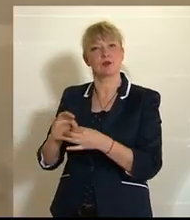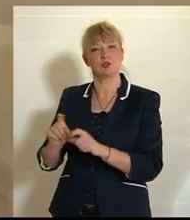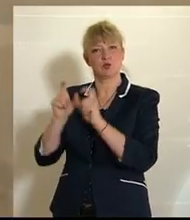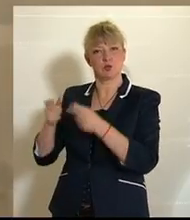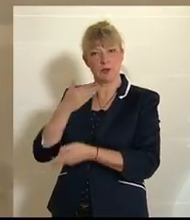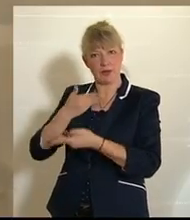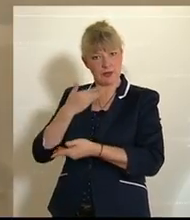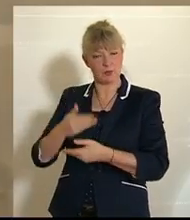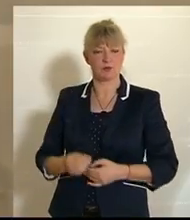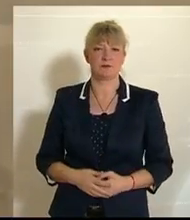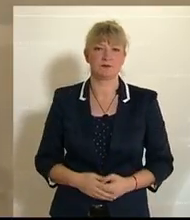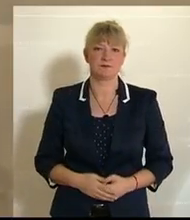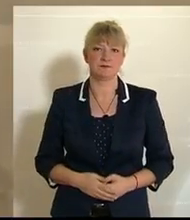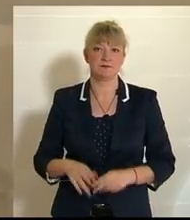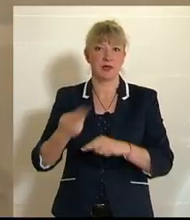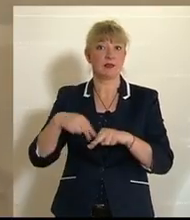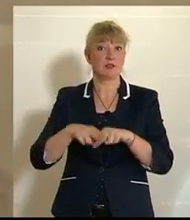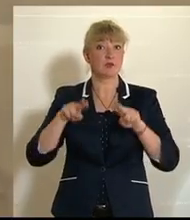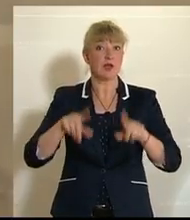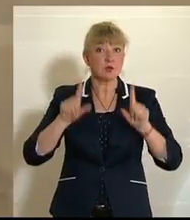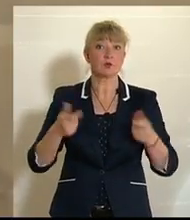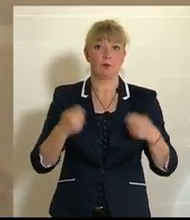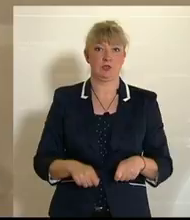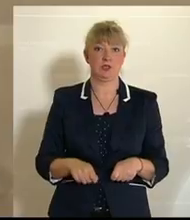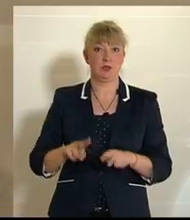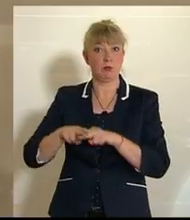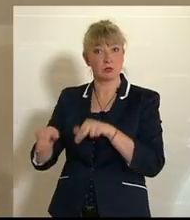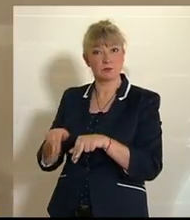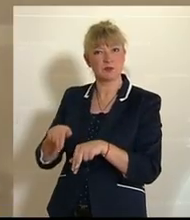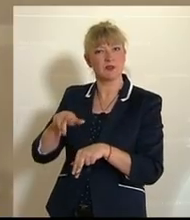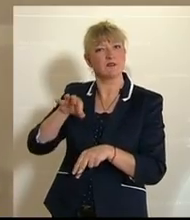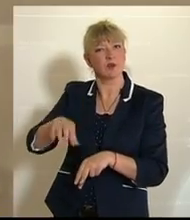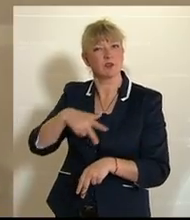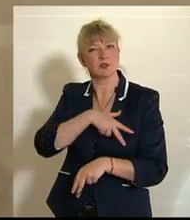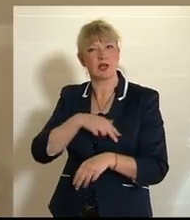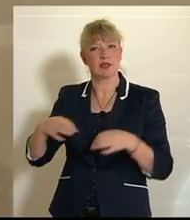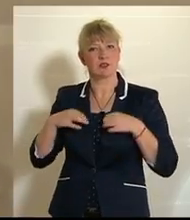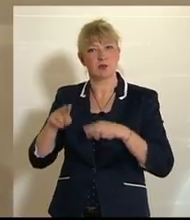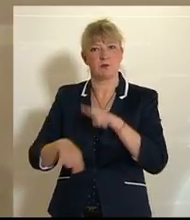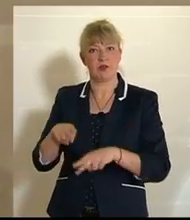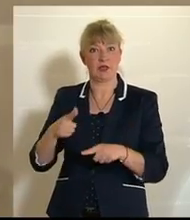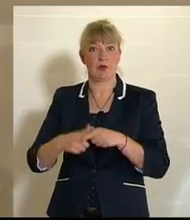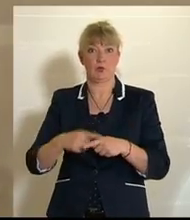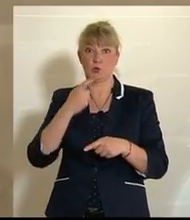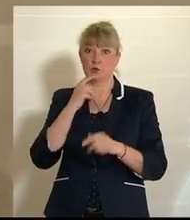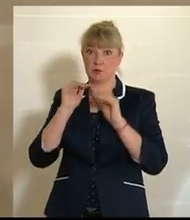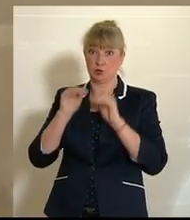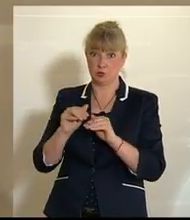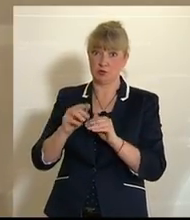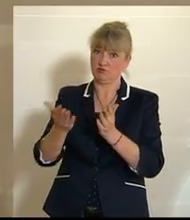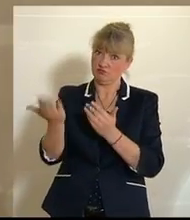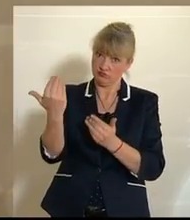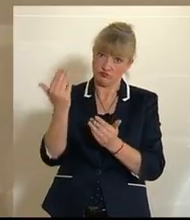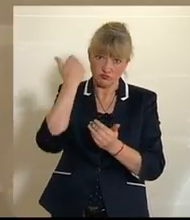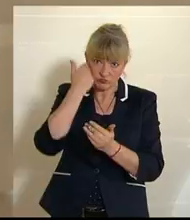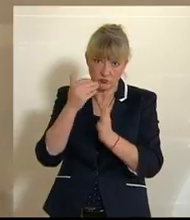Schuldnerberatung ein. Der Nationalrat wolle beschließen, der Bundesminister für Soziales, Gesundheit, Pflege und Konsumentenschutz wird aufgefordert,